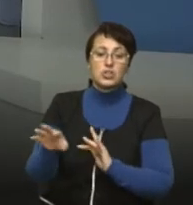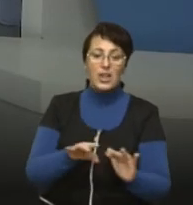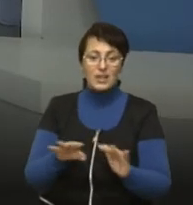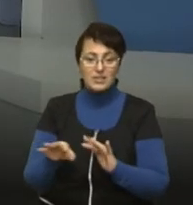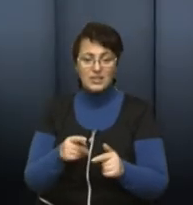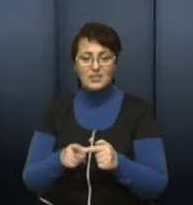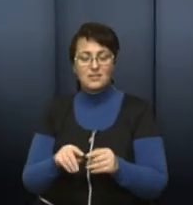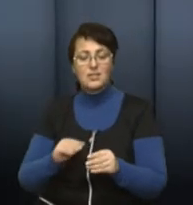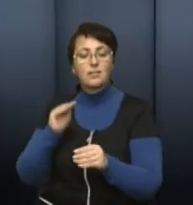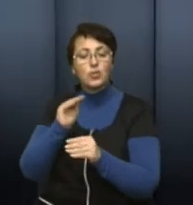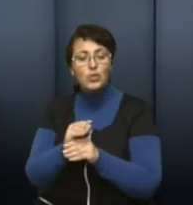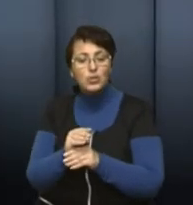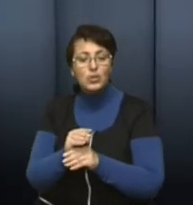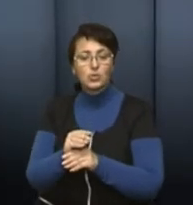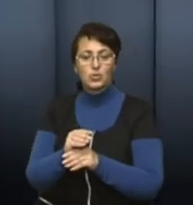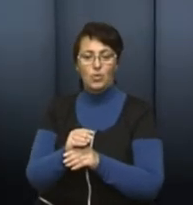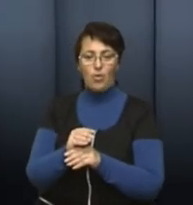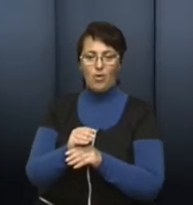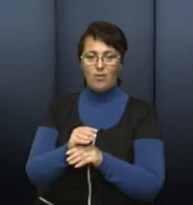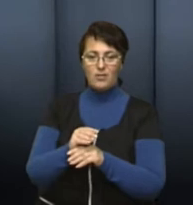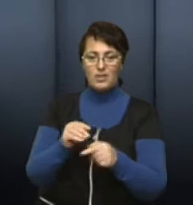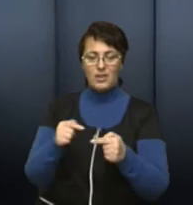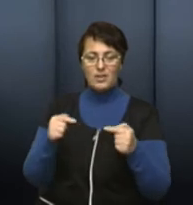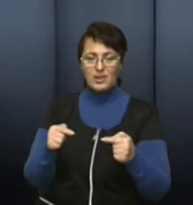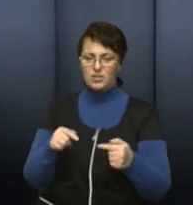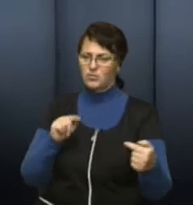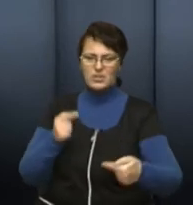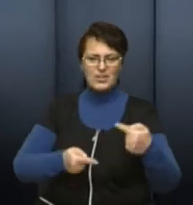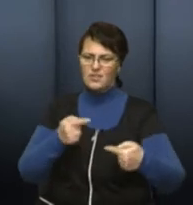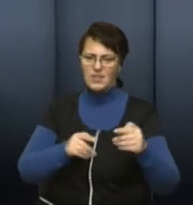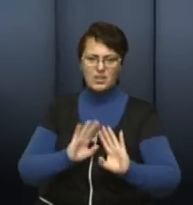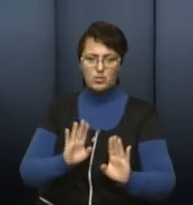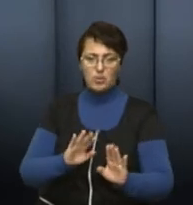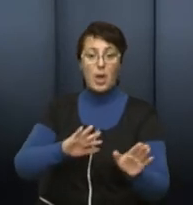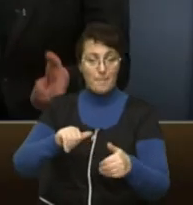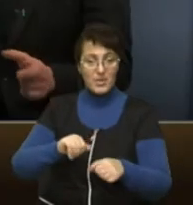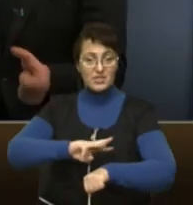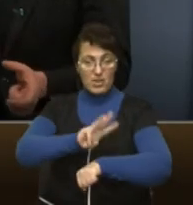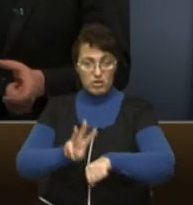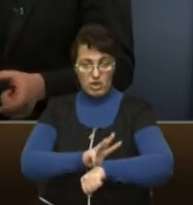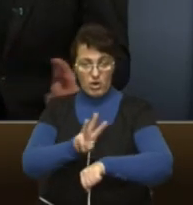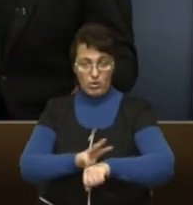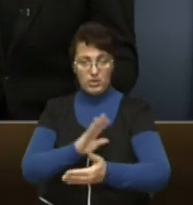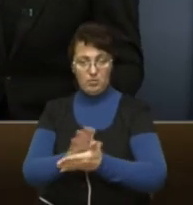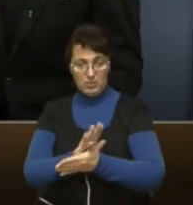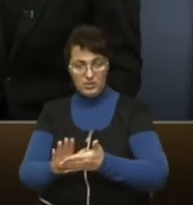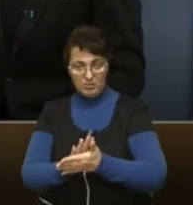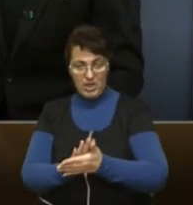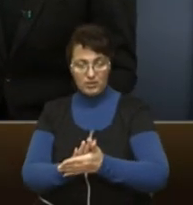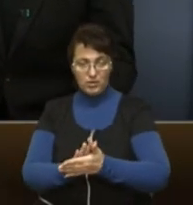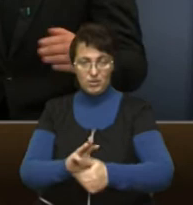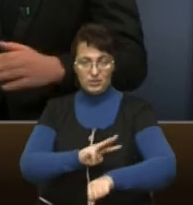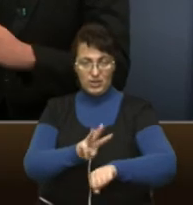додаткові речі. І не суперечить абсолютно. Тобто після трьох годин все-таки цей тариф буде 40 гривень, до того буде